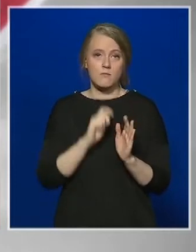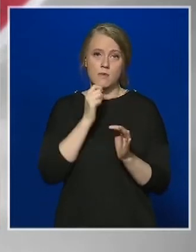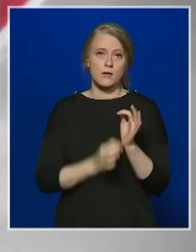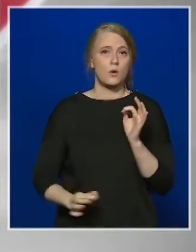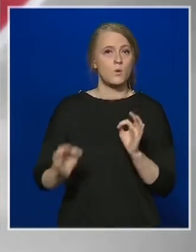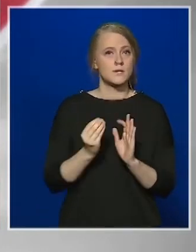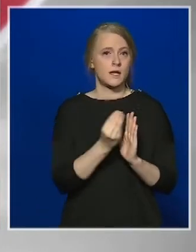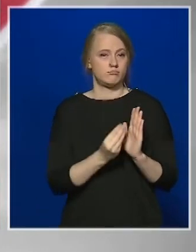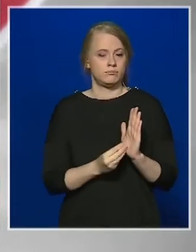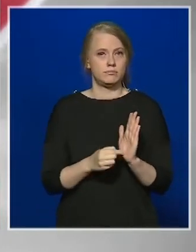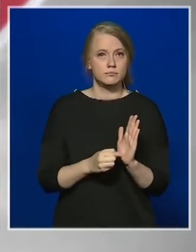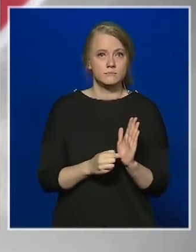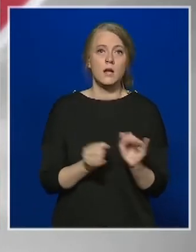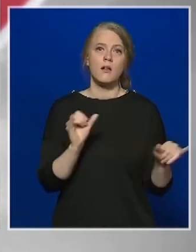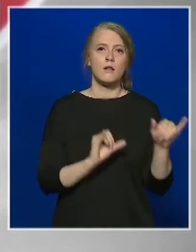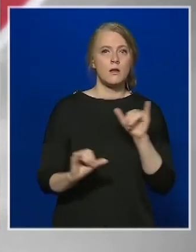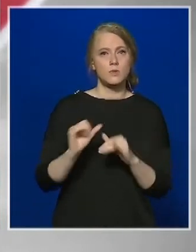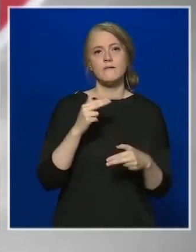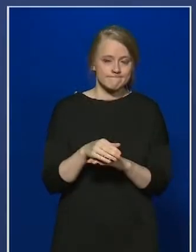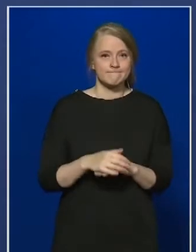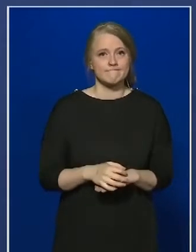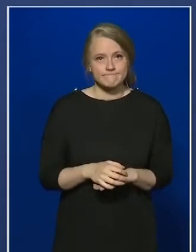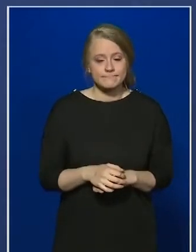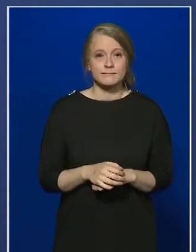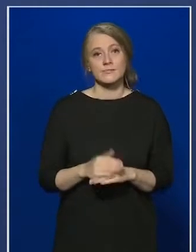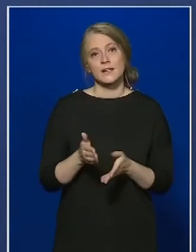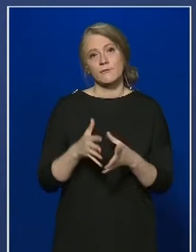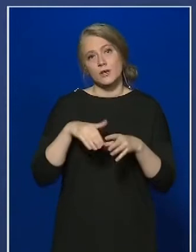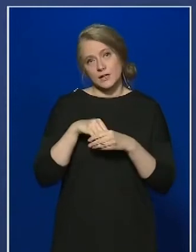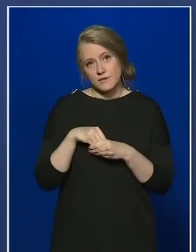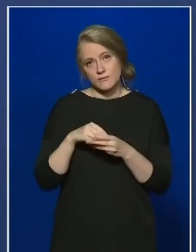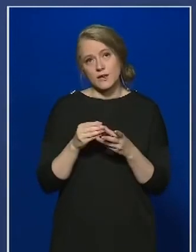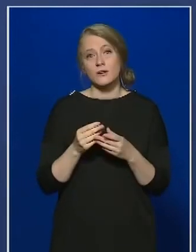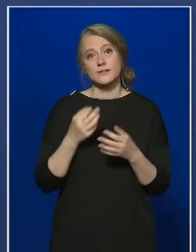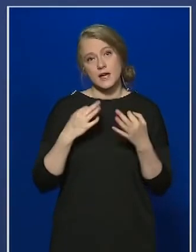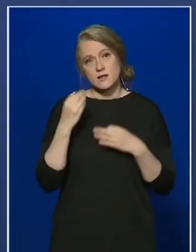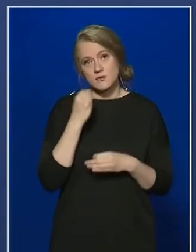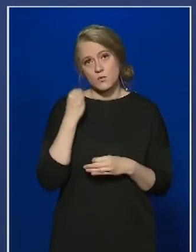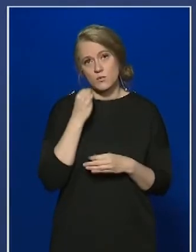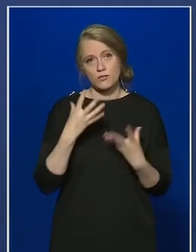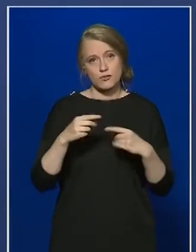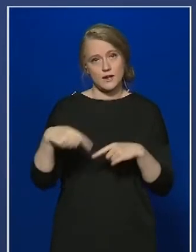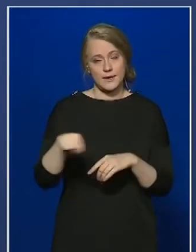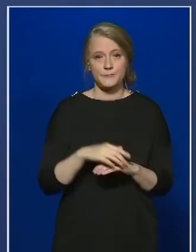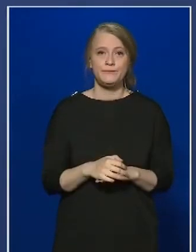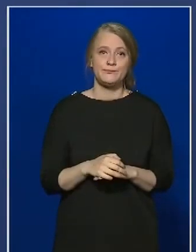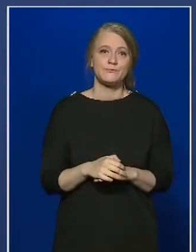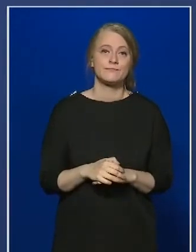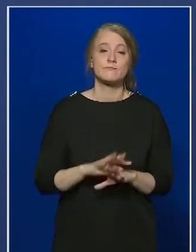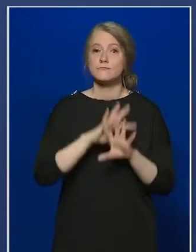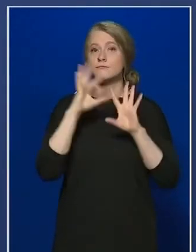el, de jó hír, hogy emelkedik a gyógyultak száma is, már 1856-an távoztak egészségesen a kórházakból.